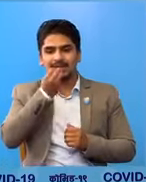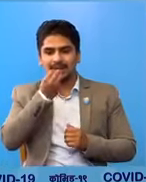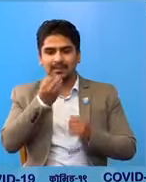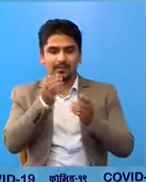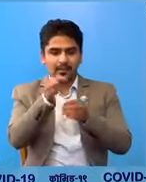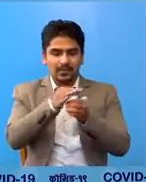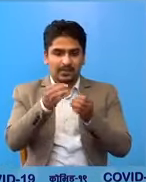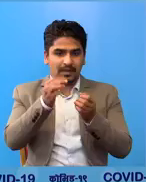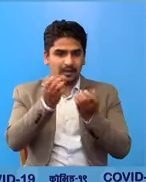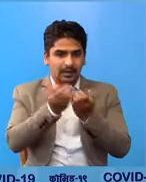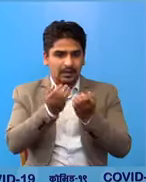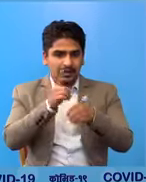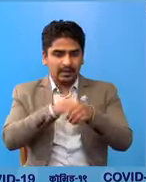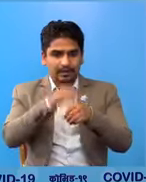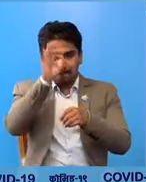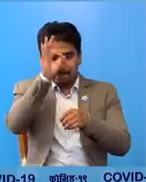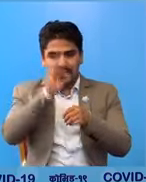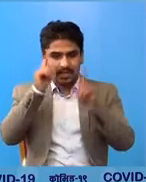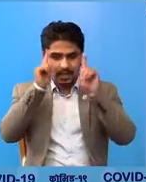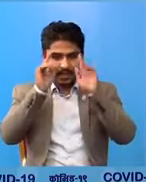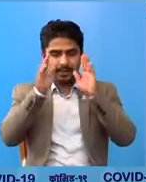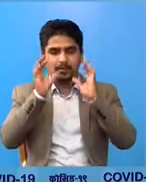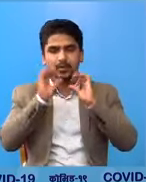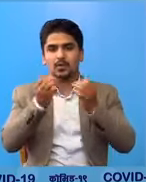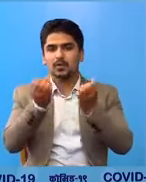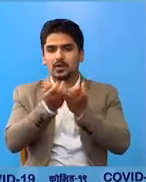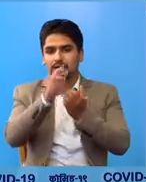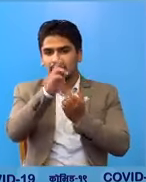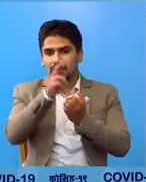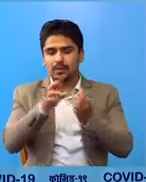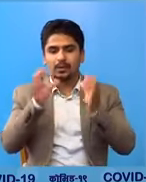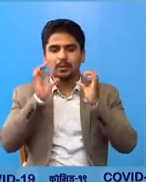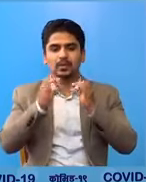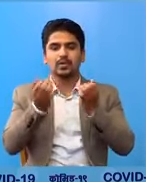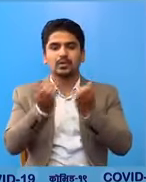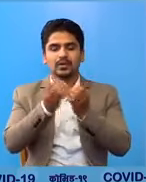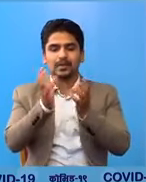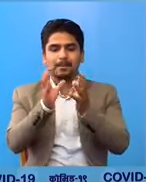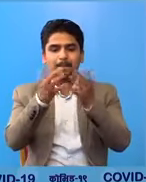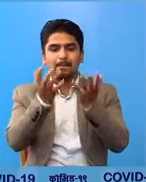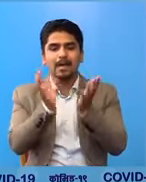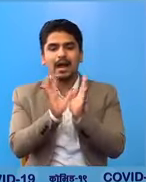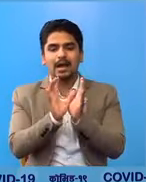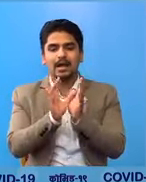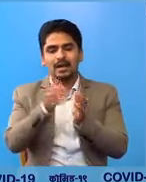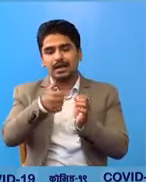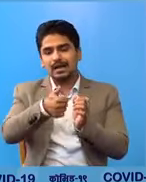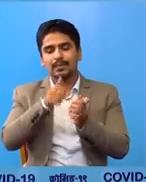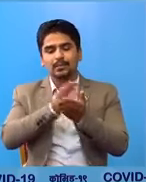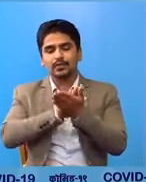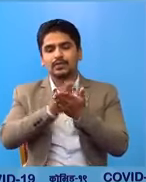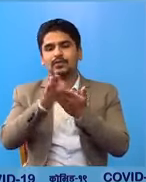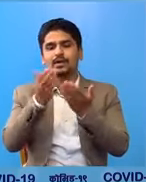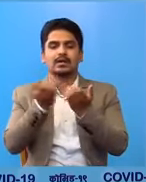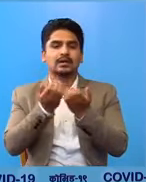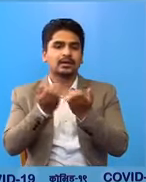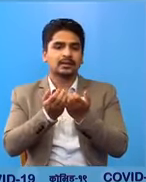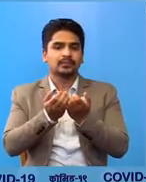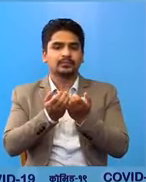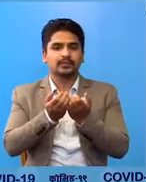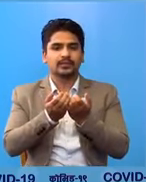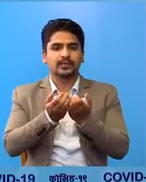को वेवस्तापन मां विशेश साबधानी अपनाउने रा पर्योक गरिये का भाणा अरु रामरो संकर सफागरने रा